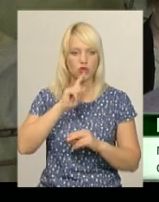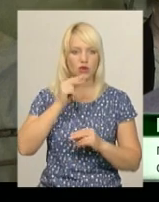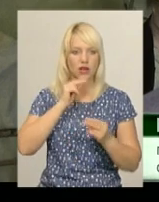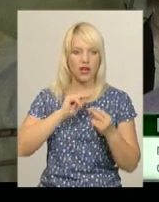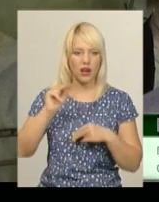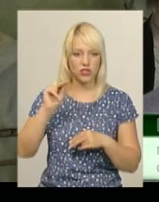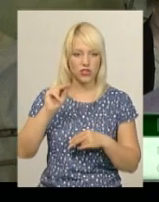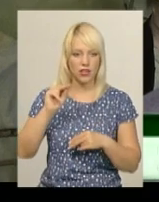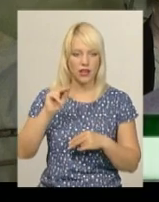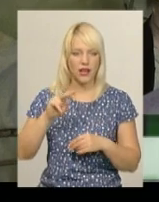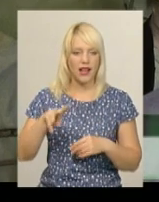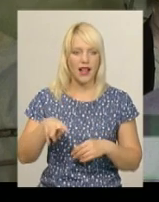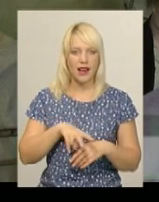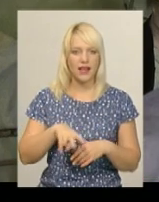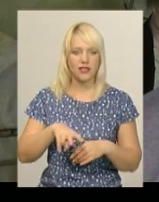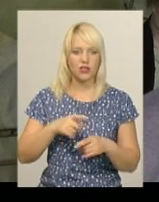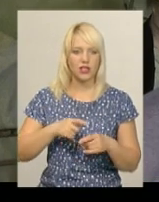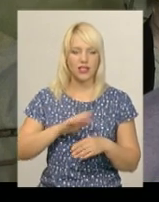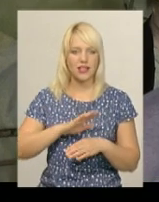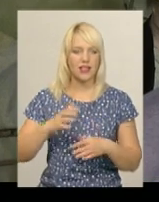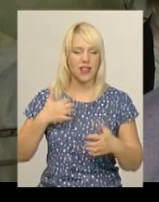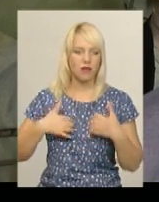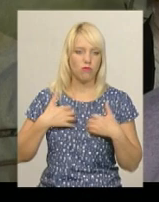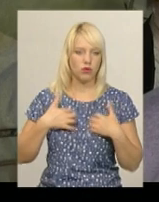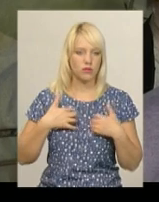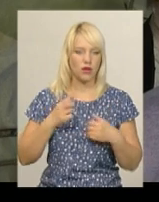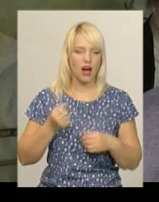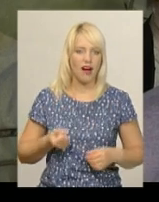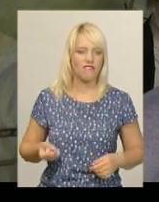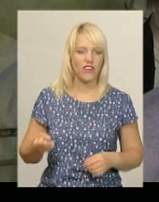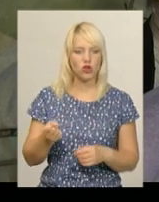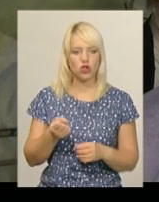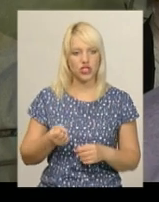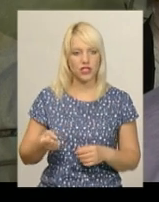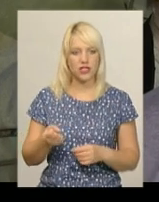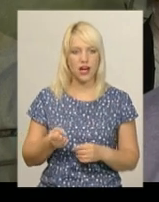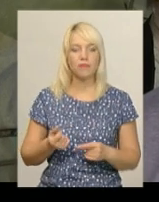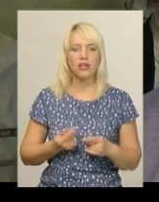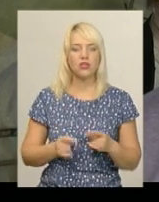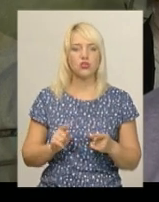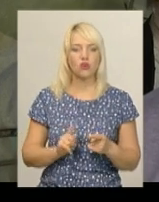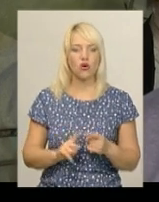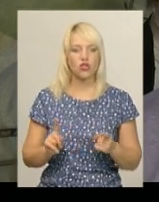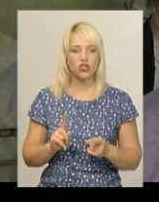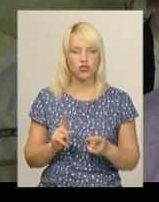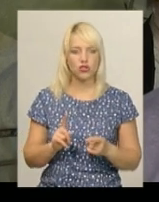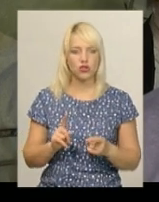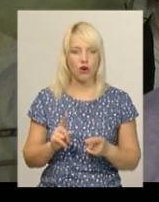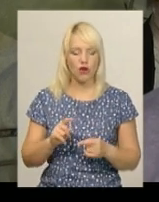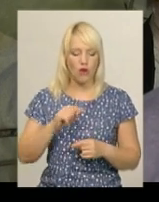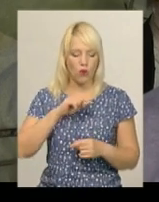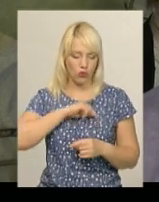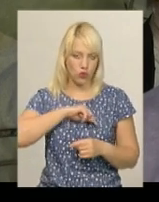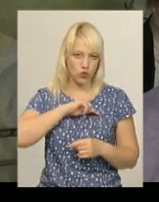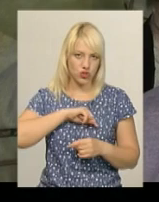це не поспіх, а виношення цього, що накипає в душі і в